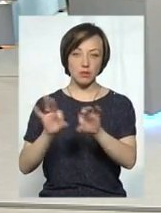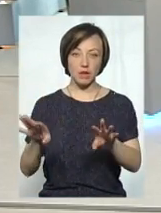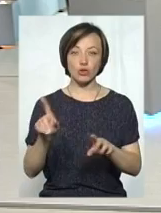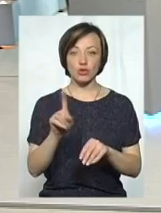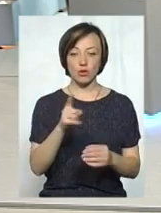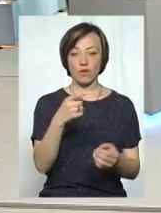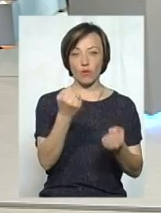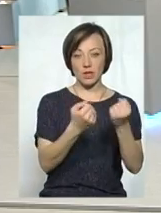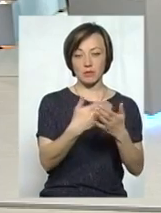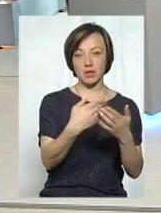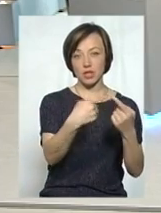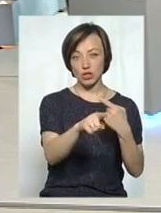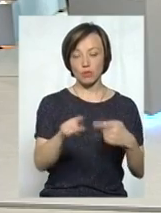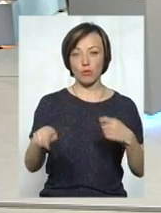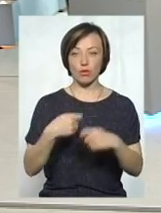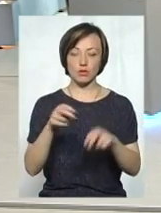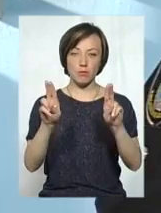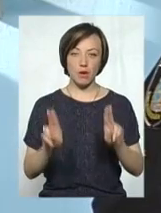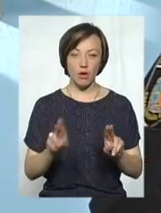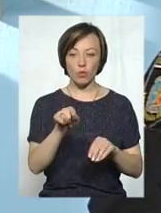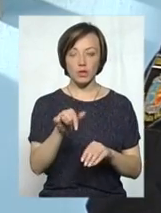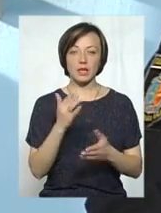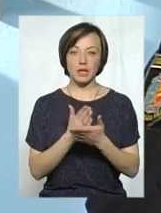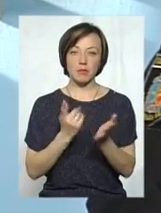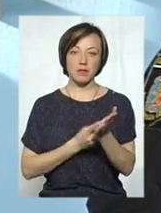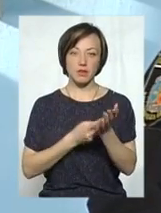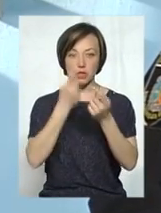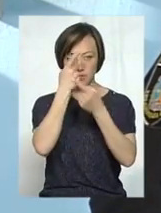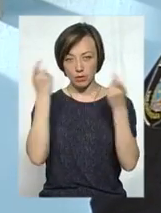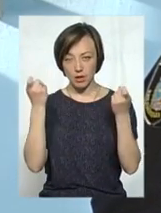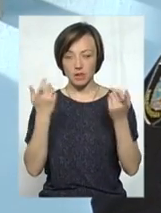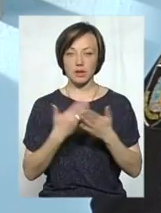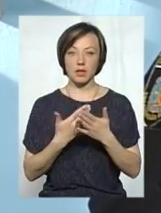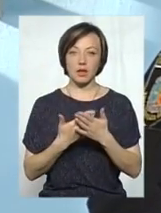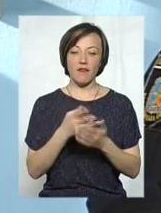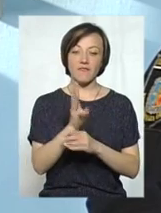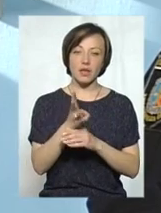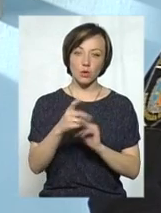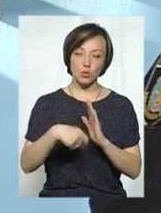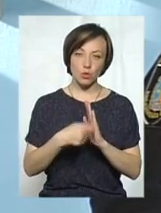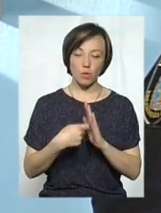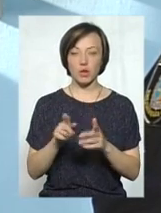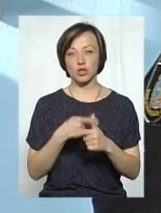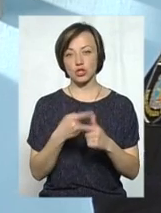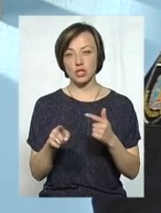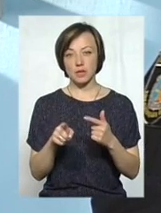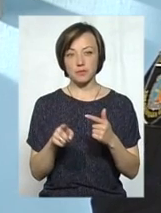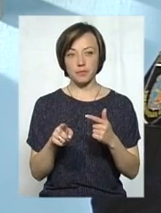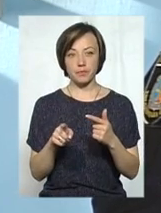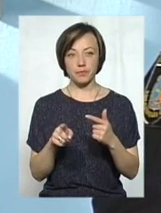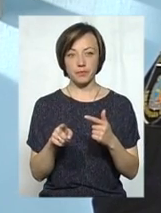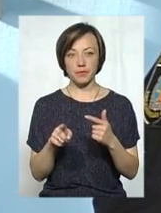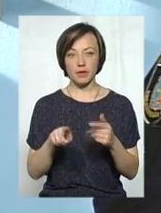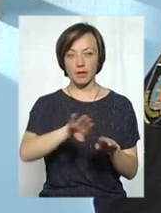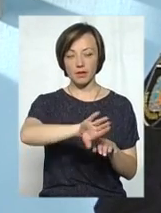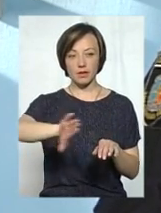що водій порушує правила дорожнього руху. В них є підтверджуюча інформація, те, чи відеозйомка, чи вони відсторонили цього